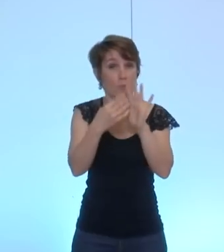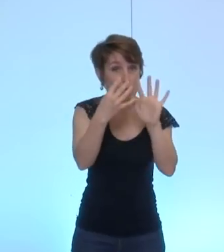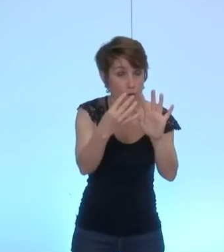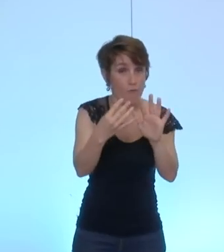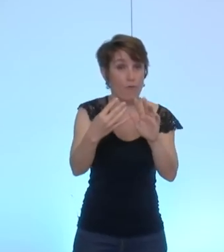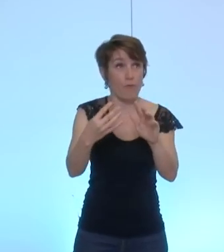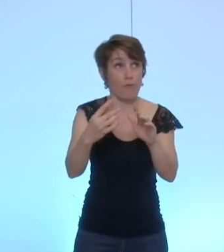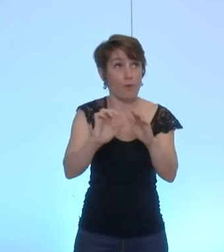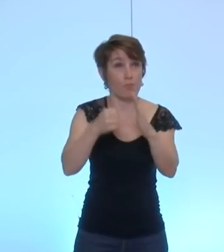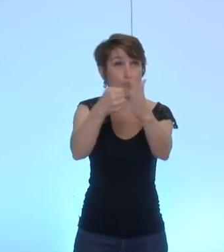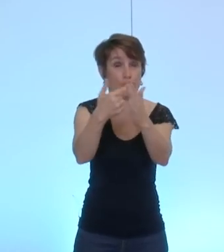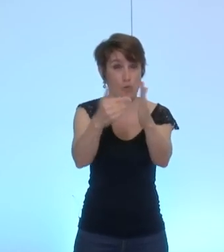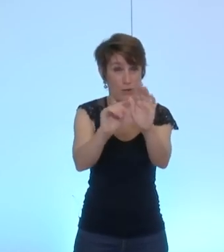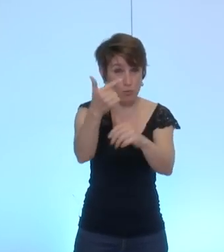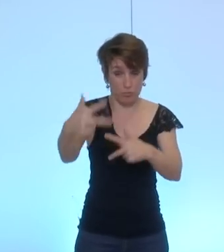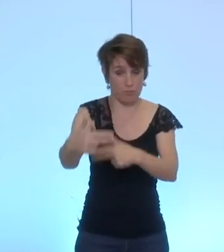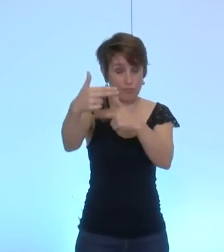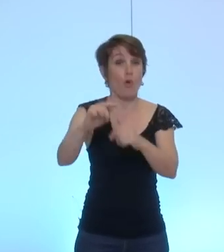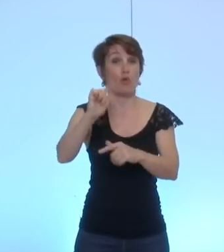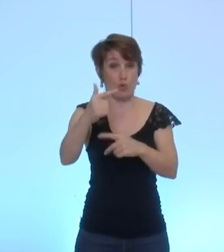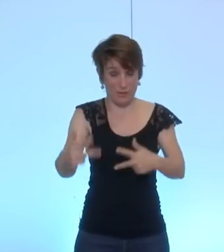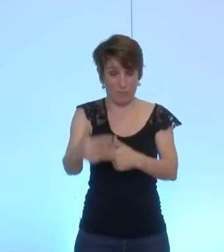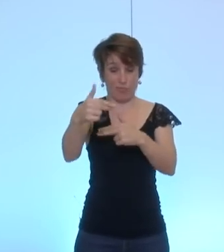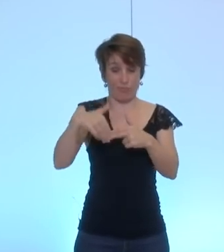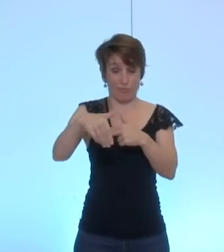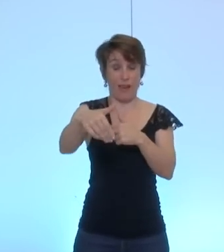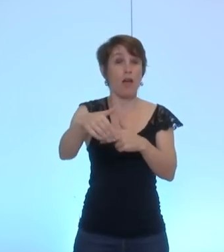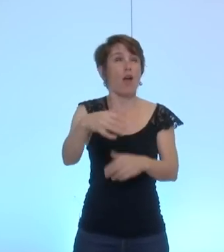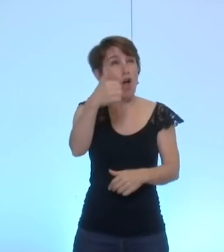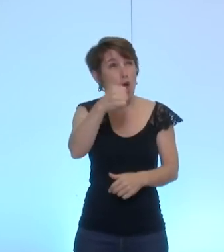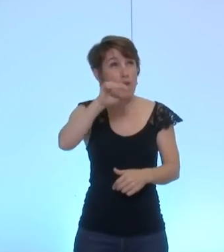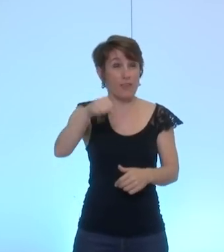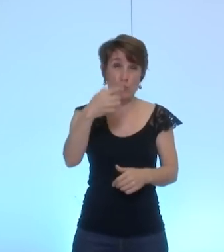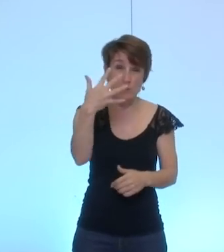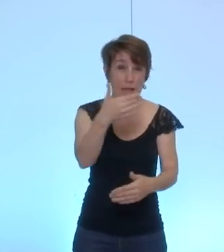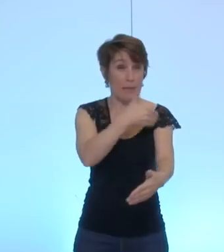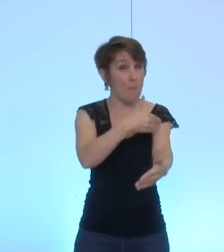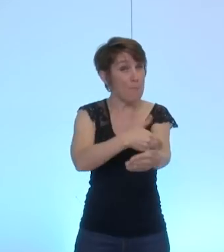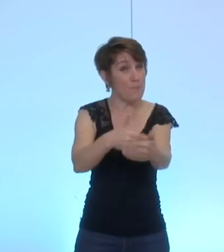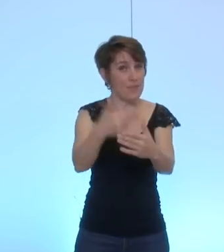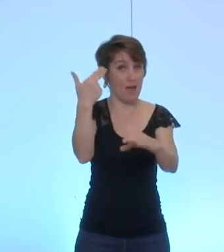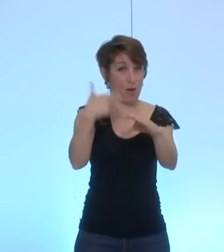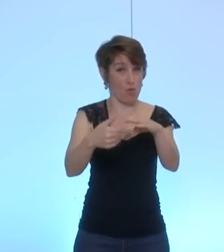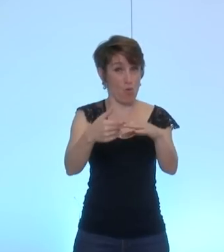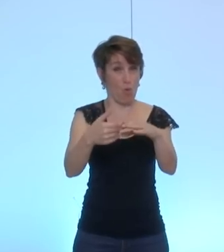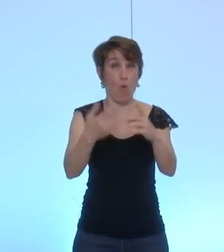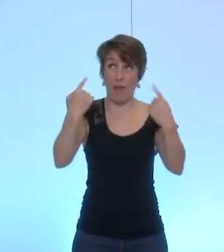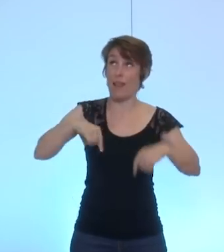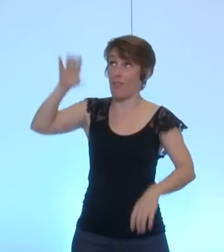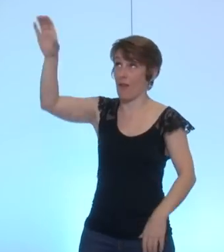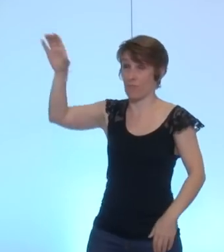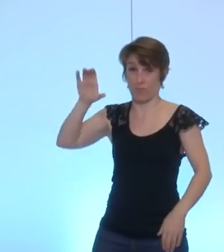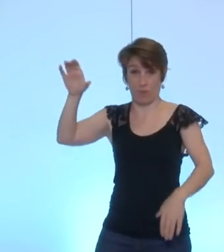une deuxième phase, où on a eu 1,5 milliard d'euros qui ont été affectés par l'État